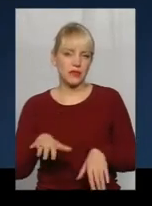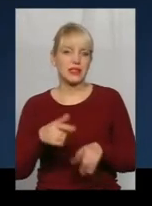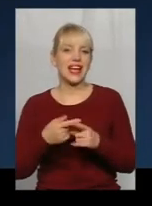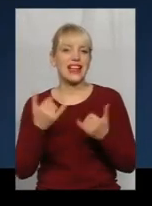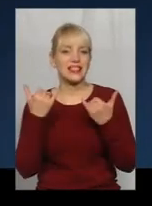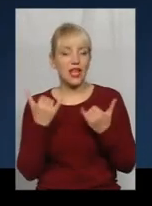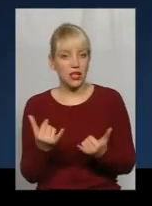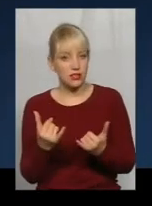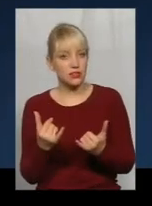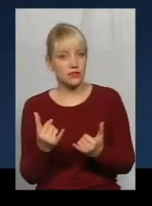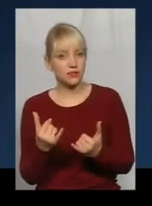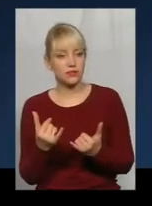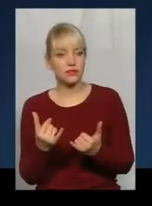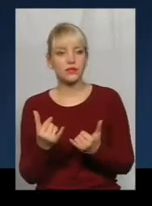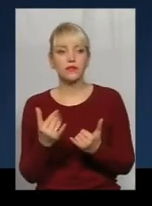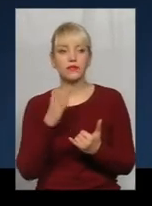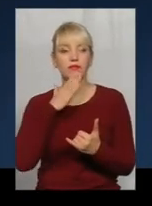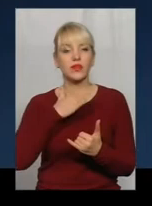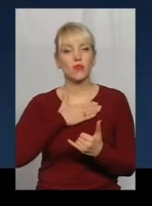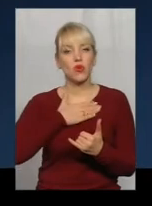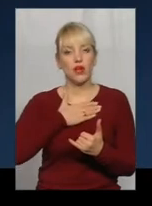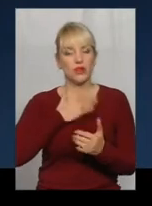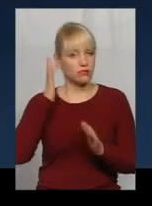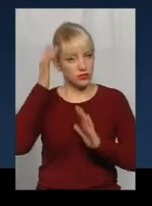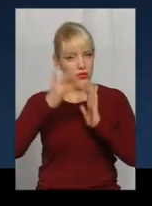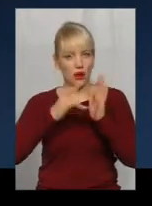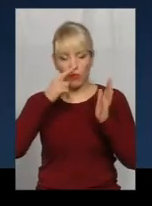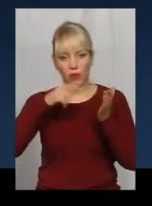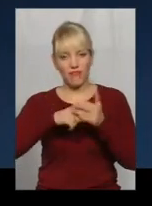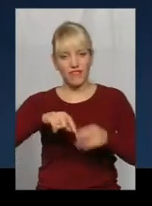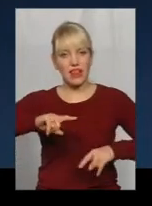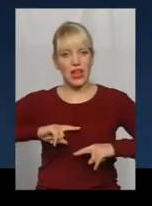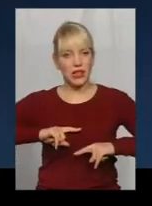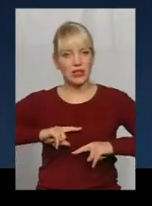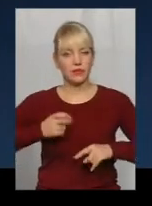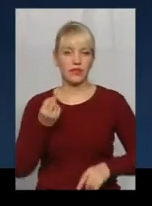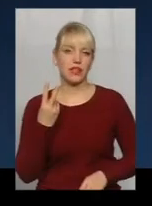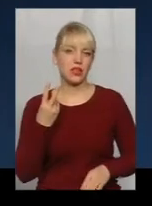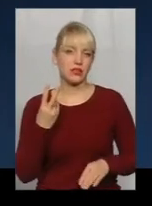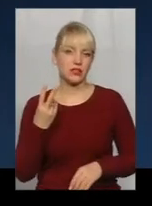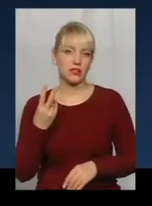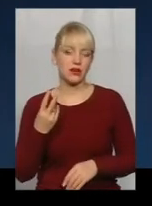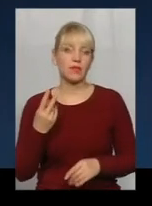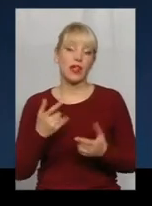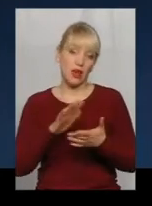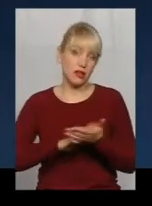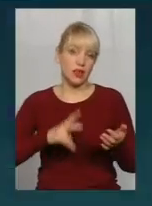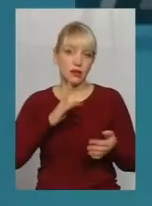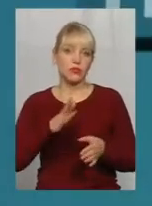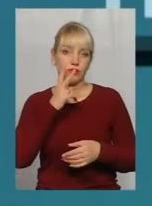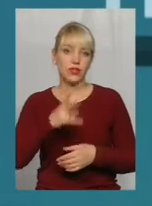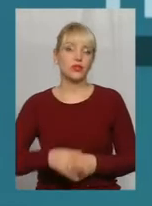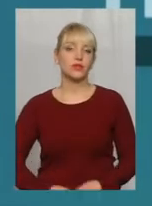моя перша ціль – попадання в фінал, тобто 12. А далі вже буде видно.